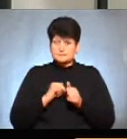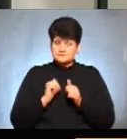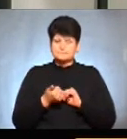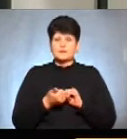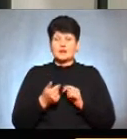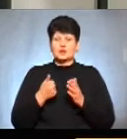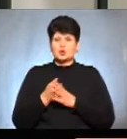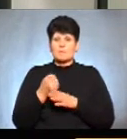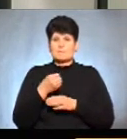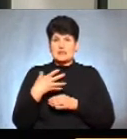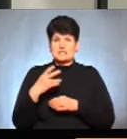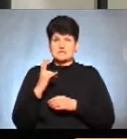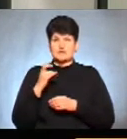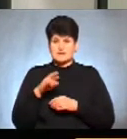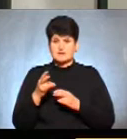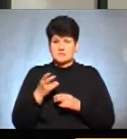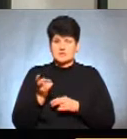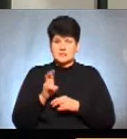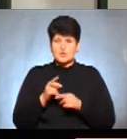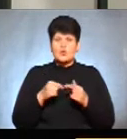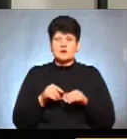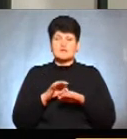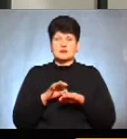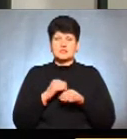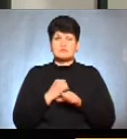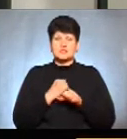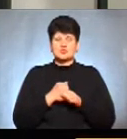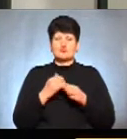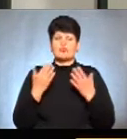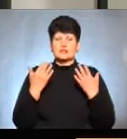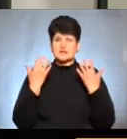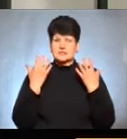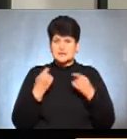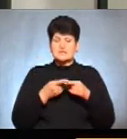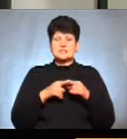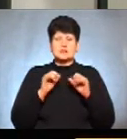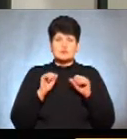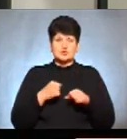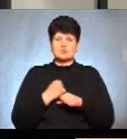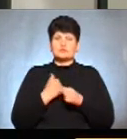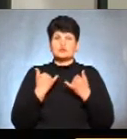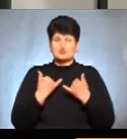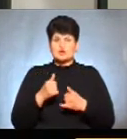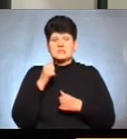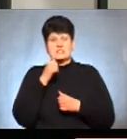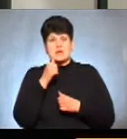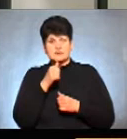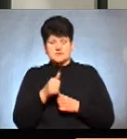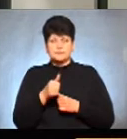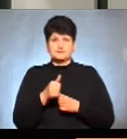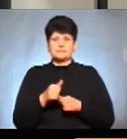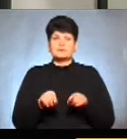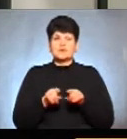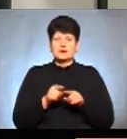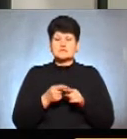квітня потрібно звернутися, тим більше органи ведення працюють і у вихідні дні, тобто можна це зробити і сьогодні, і завтра. Ну і також